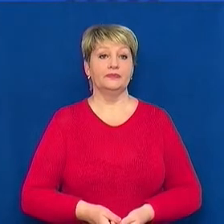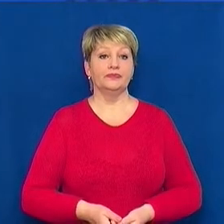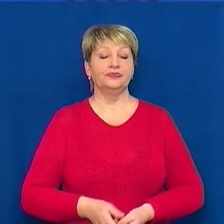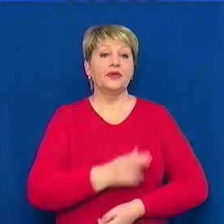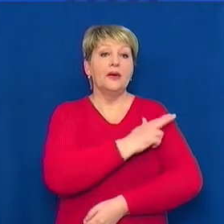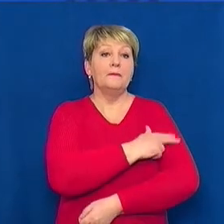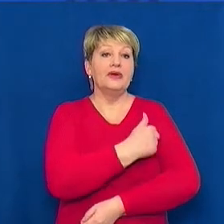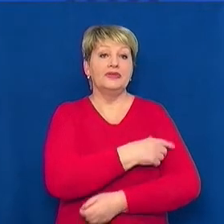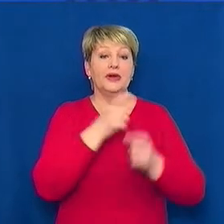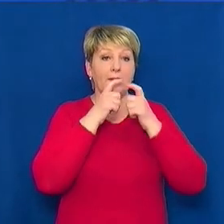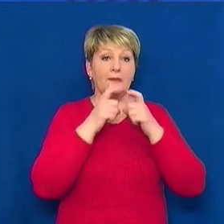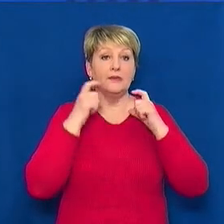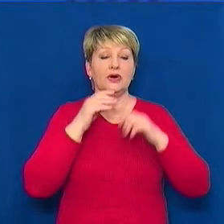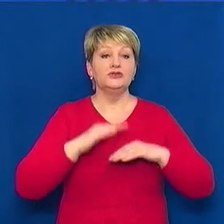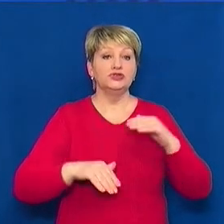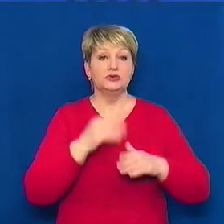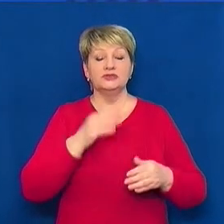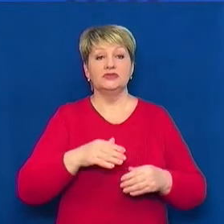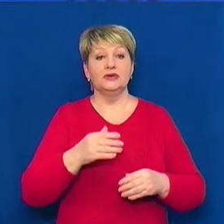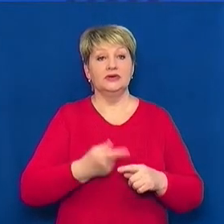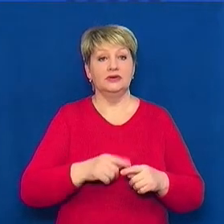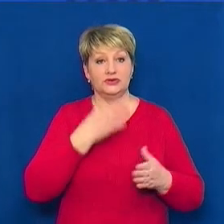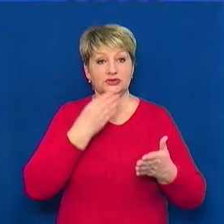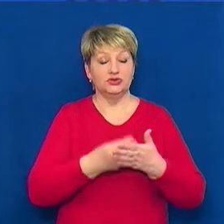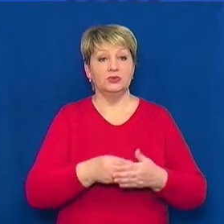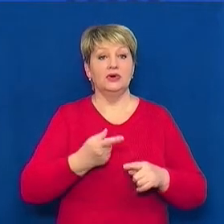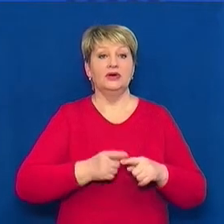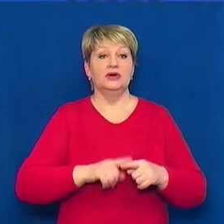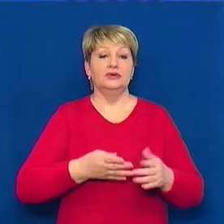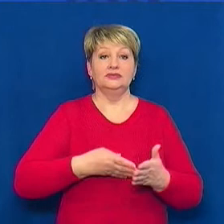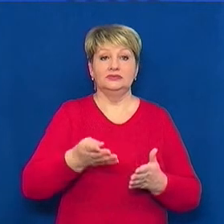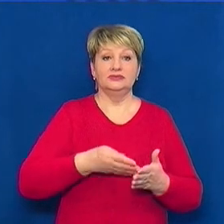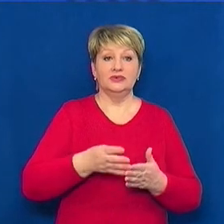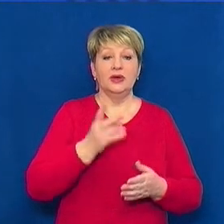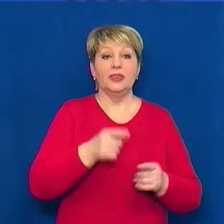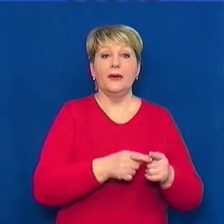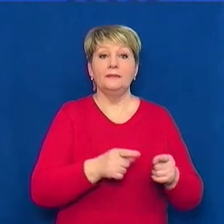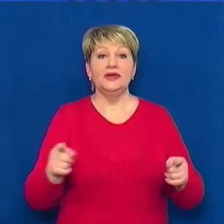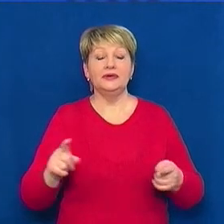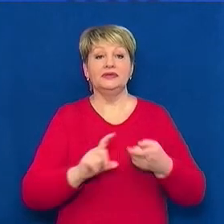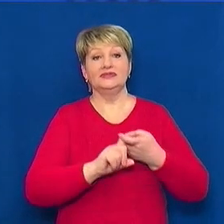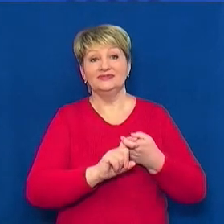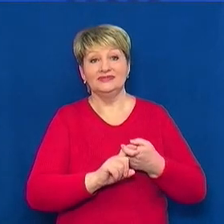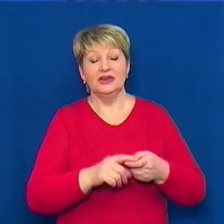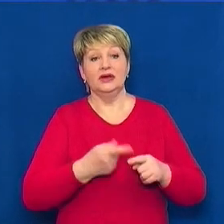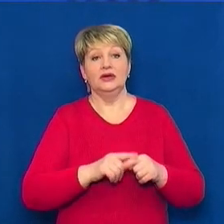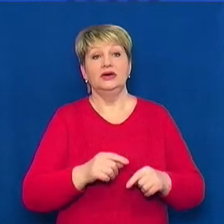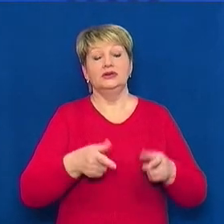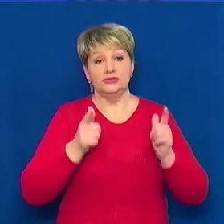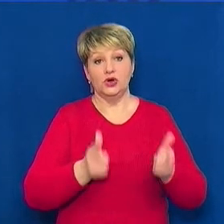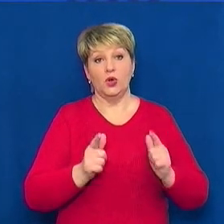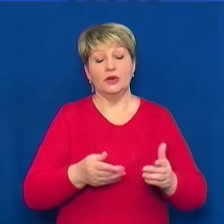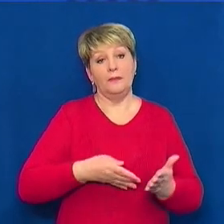Медичні маски власноруч виготовляє черкащанка Анна Мельник за фахом «Жінка-кравчиня». На період карантину вирішила підкласти замовлення з пошиву